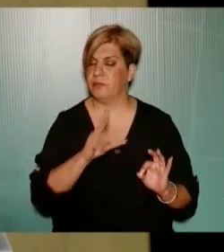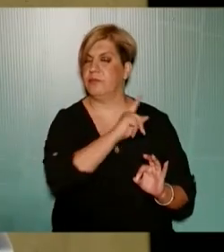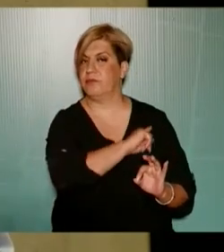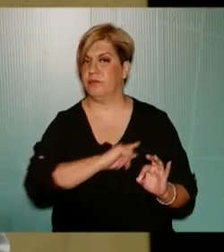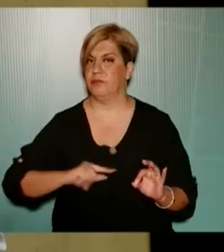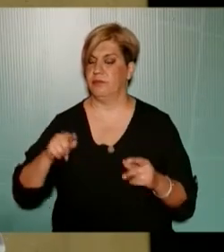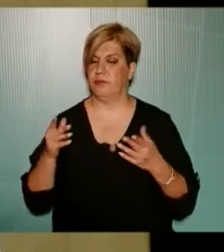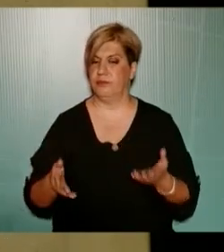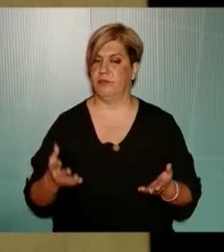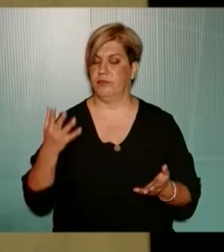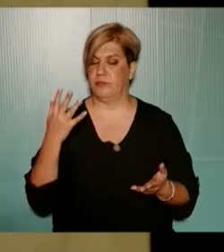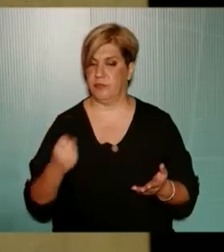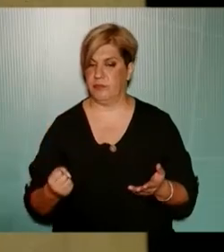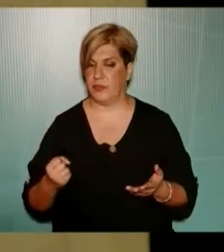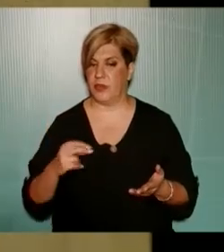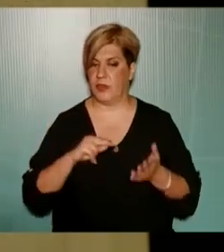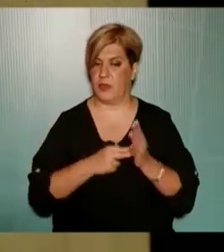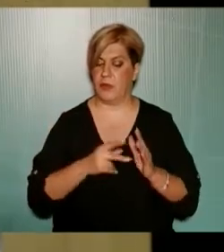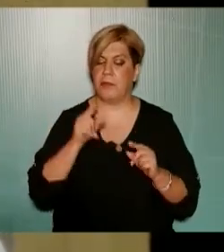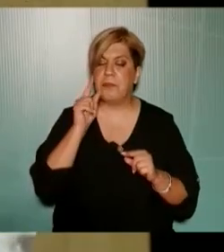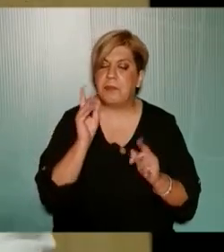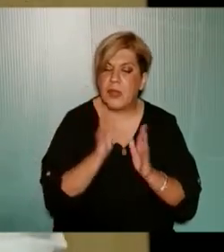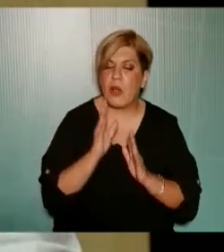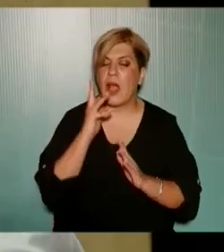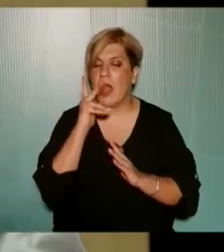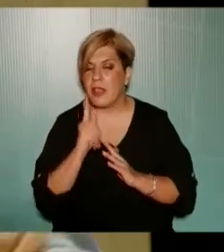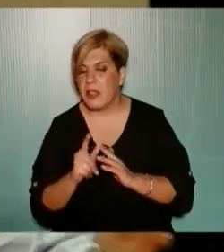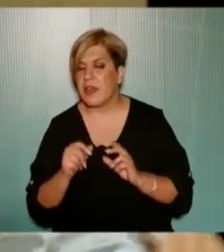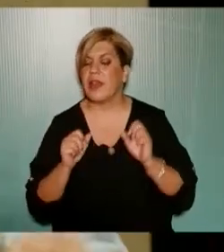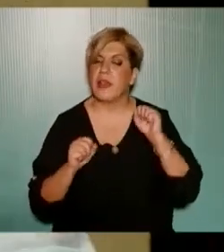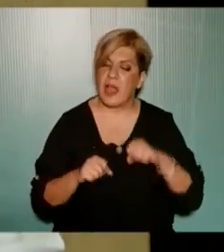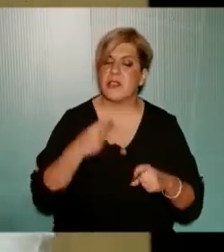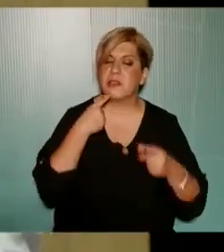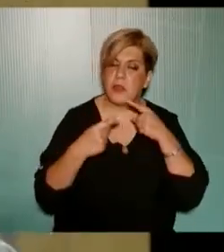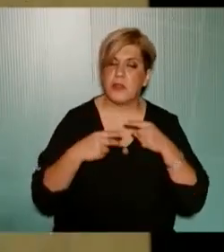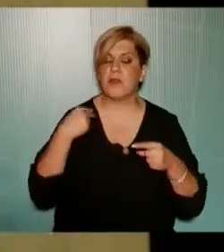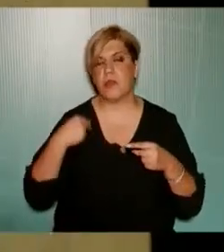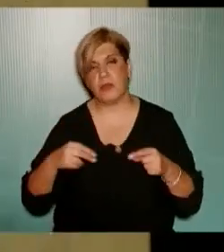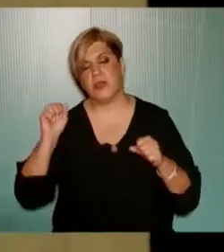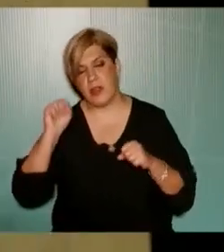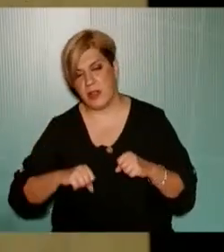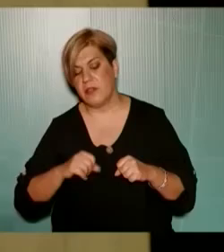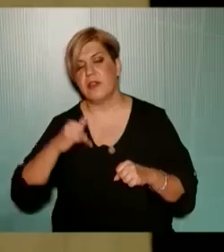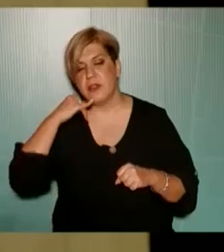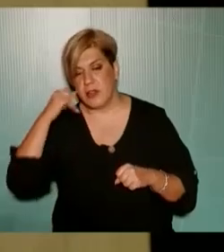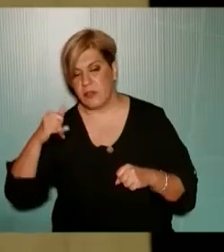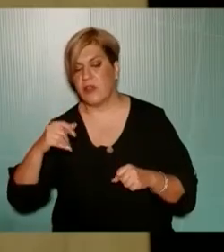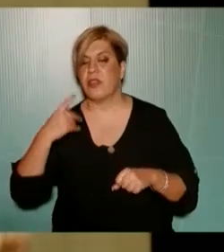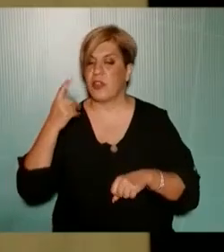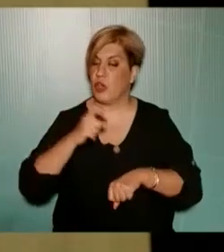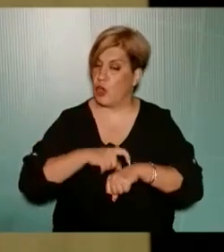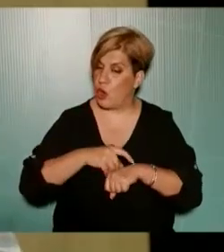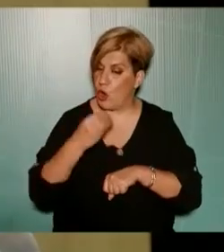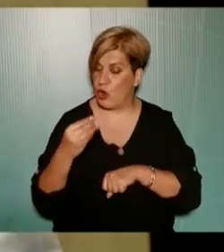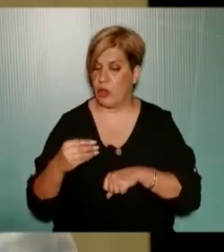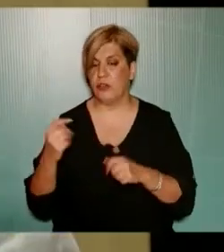Υπάρχει μια προσοχή στο μικρό, το καθημερινό ο Δήμαρχος ναι συνομιλεί με τους δημότες παίρνει τηλέφωνα, δίνει χρόνο